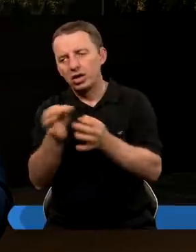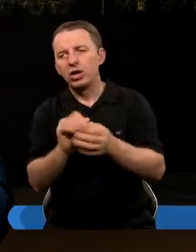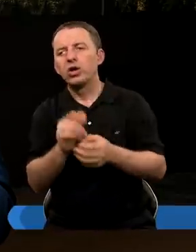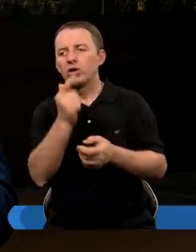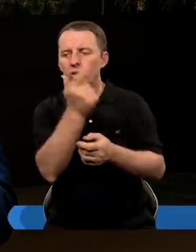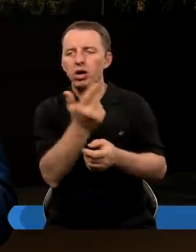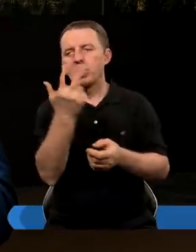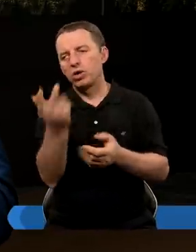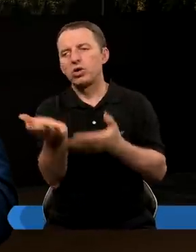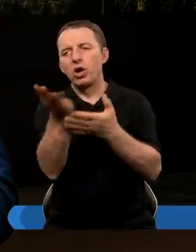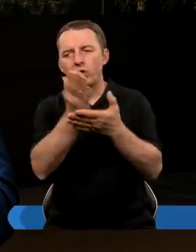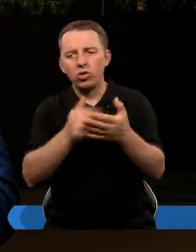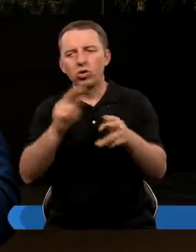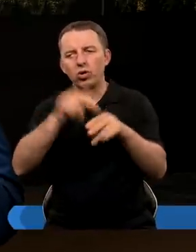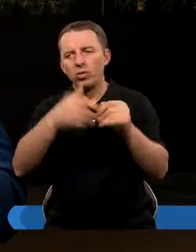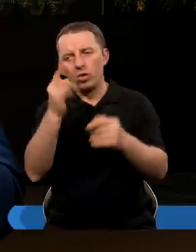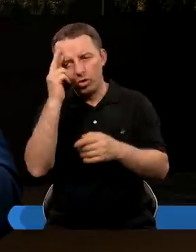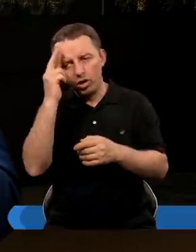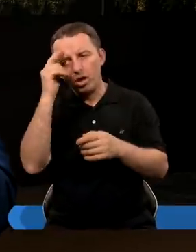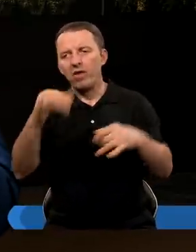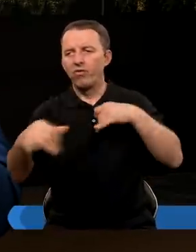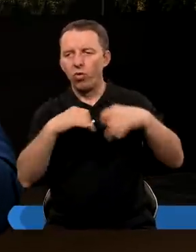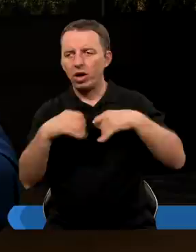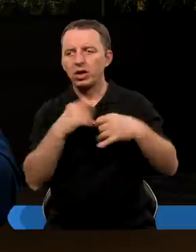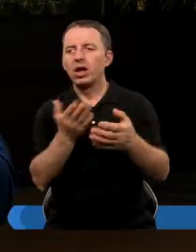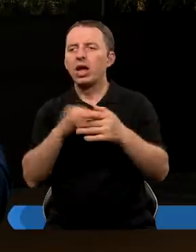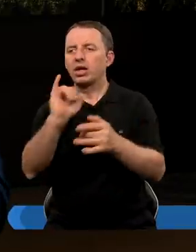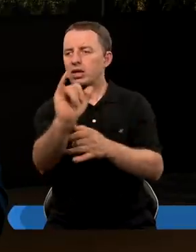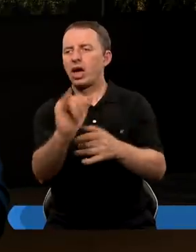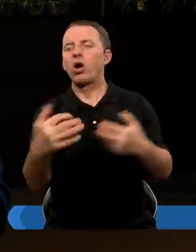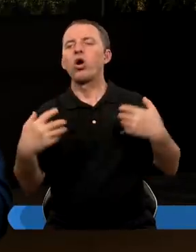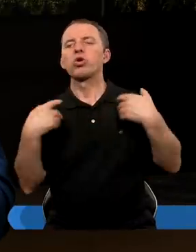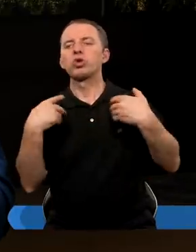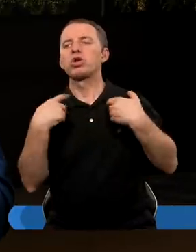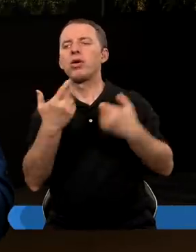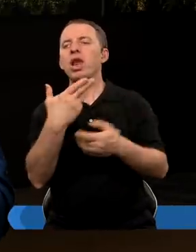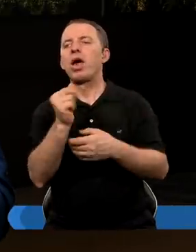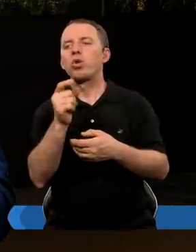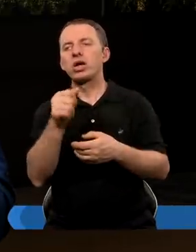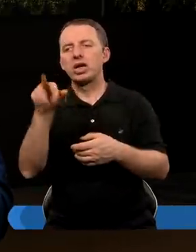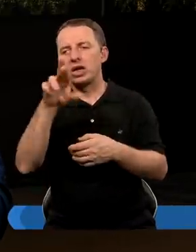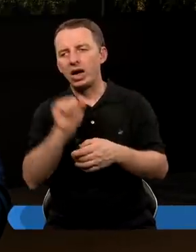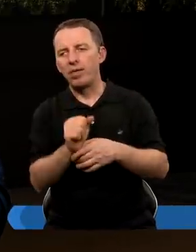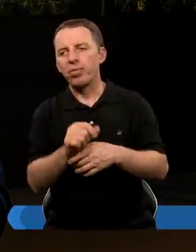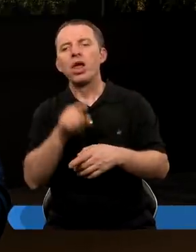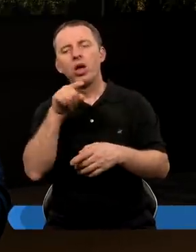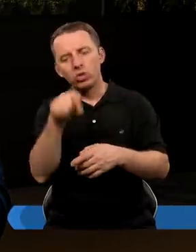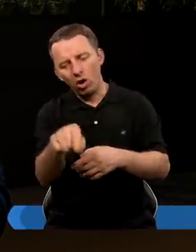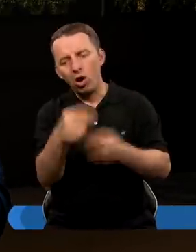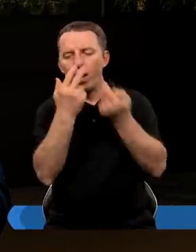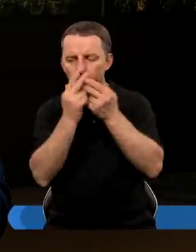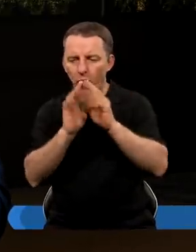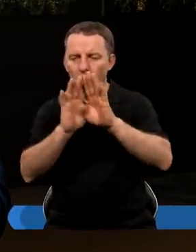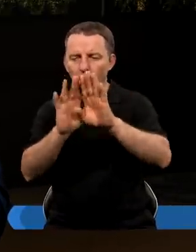historii drugiego i trzeciego rozdziału to możemy rozumieć. I tak samo ma władzę nawet nad jego życiem. I to jest już to,